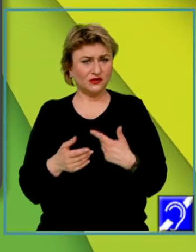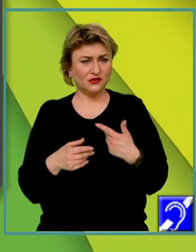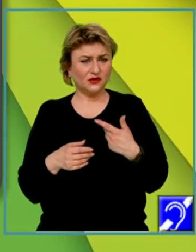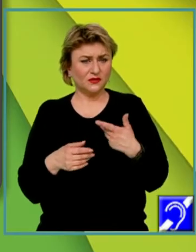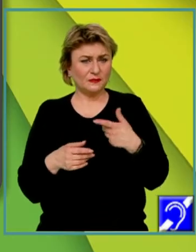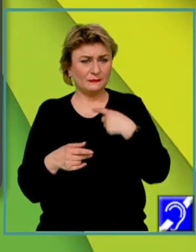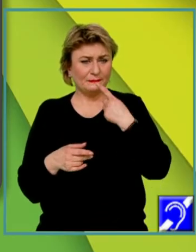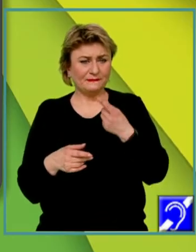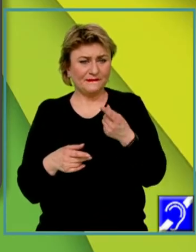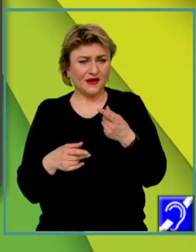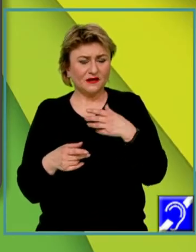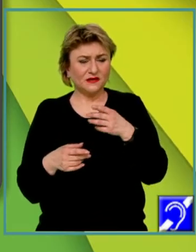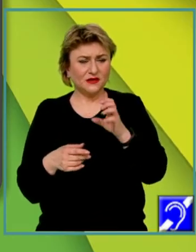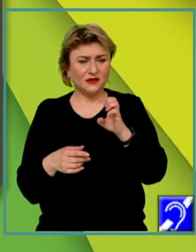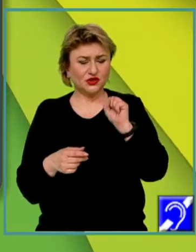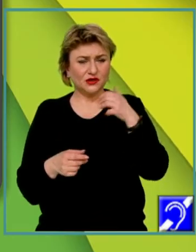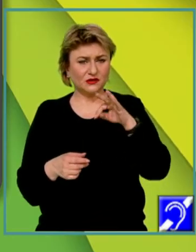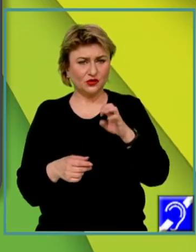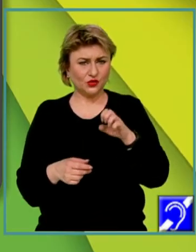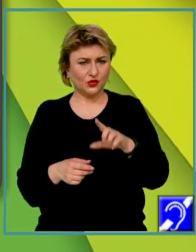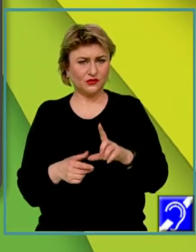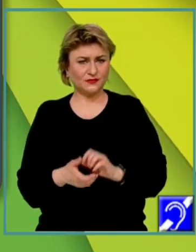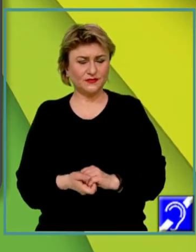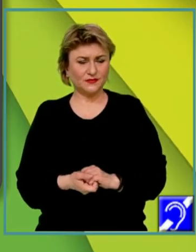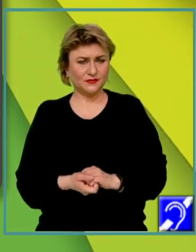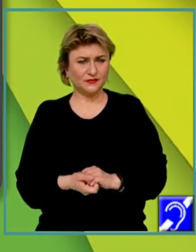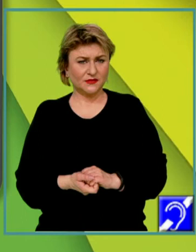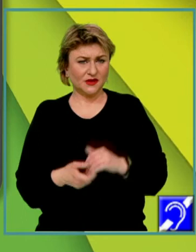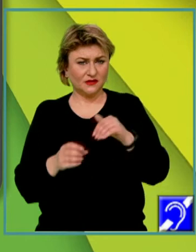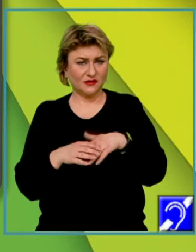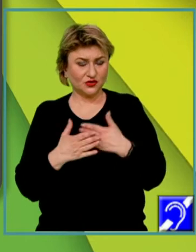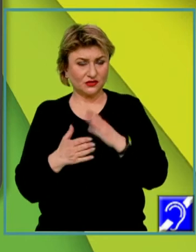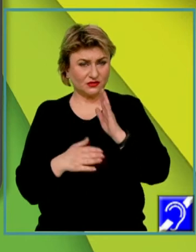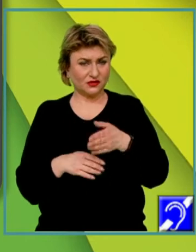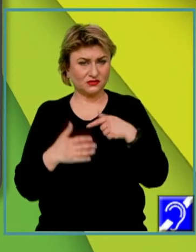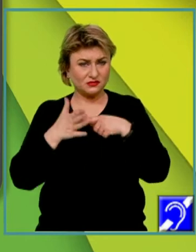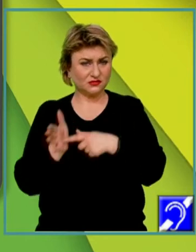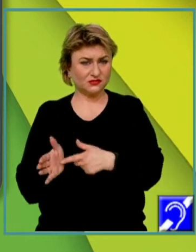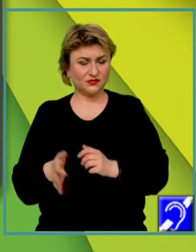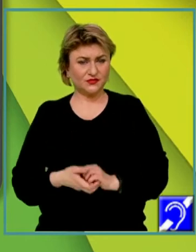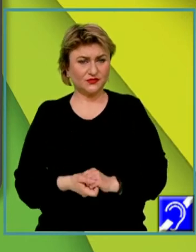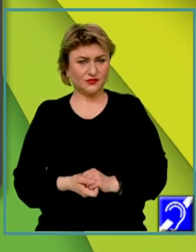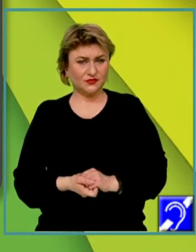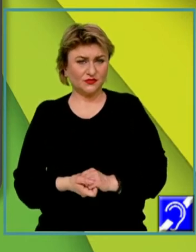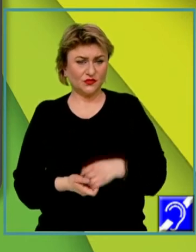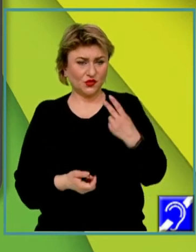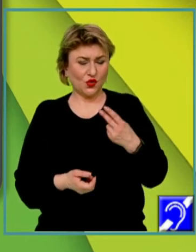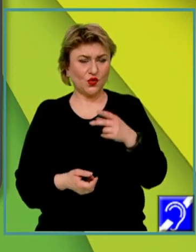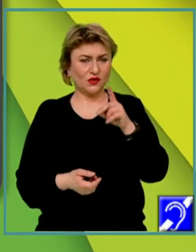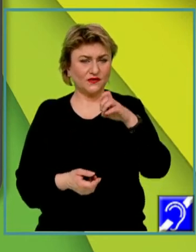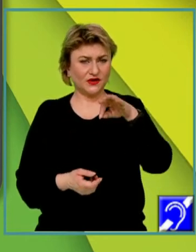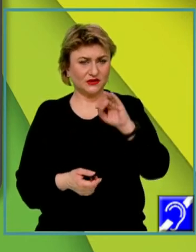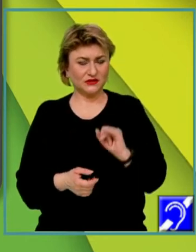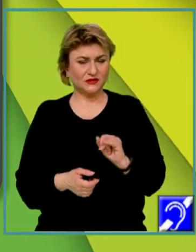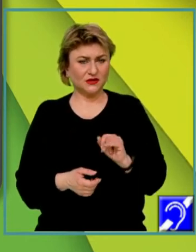preciza înțelesul noțiunii de eșantion. În această direcție v-am prezentat două definiții,